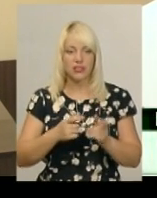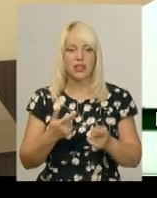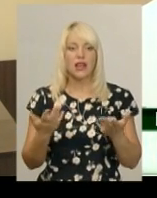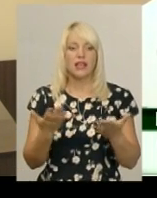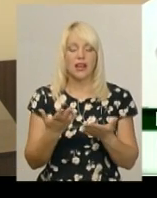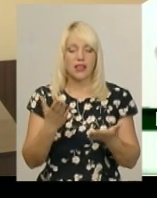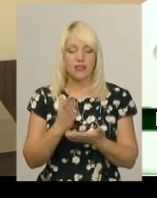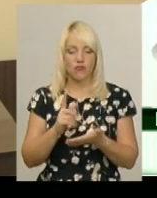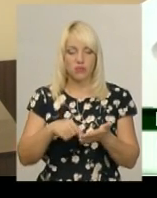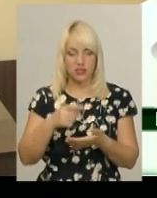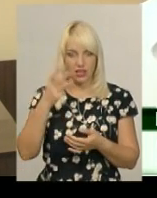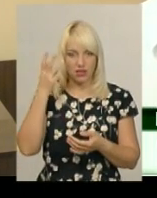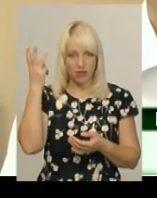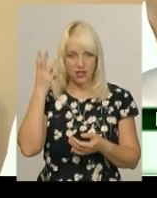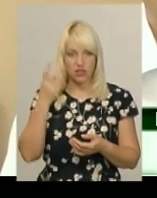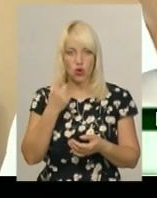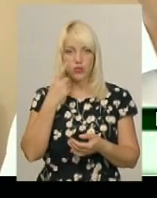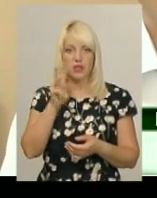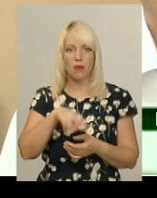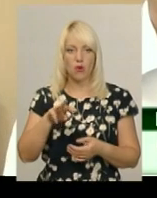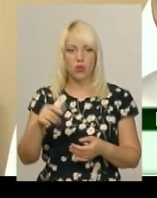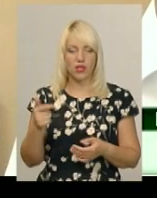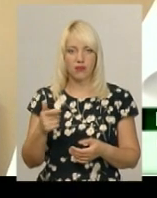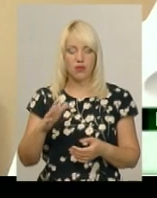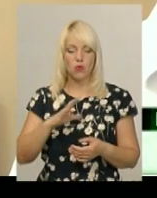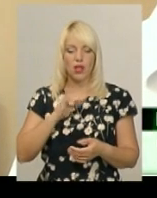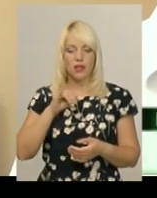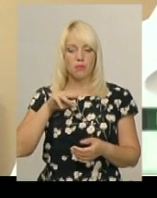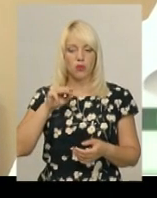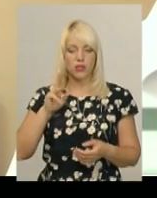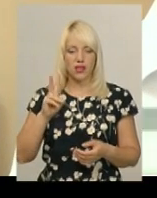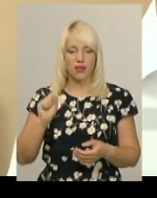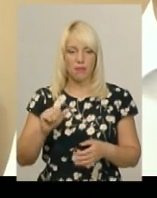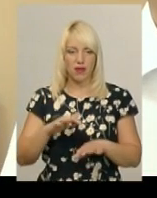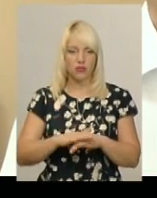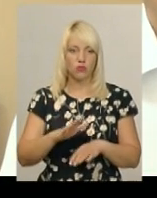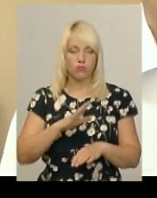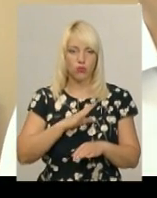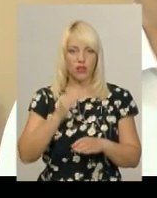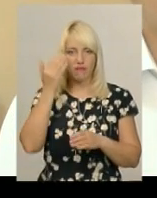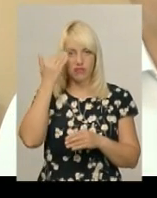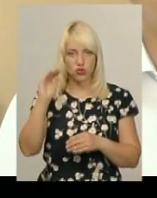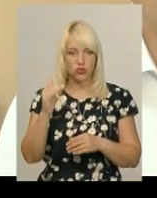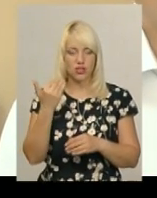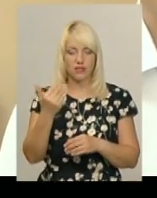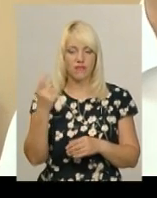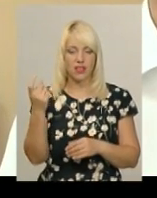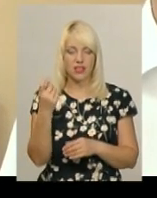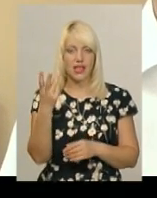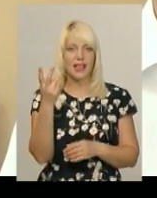місті Хмельницькому вартістю майже один мільйон гривень, яка перебувала в іпотеці банку, була відчужена її власниками, третім особам.